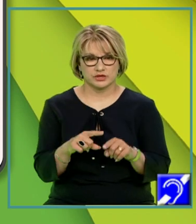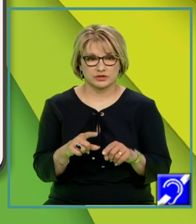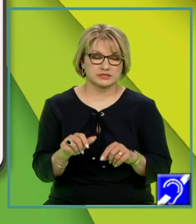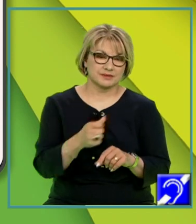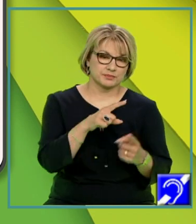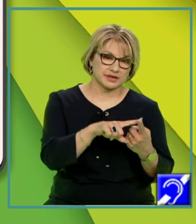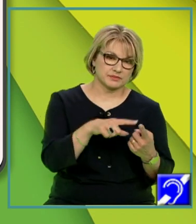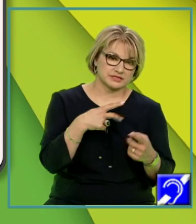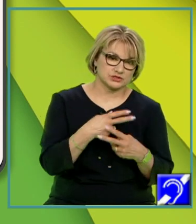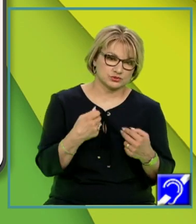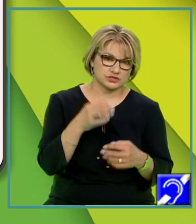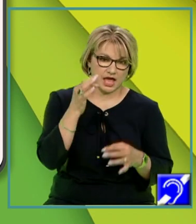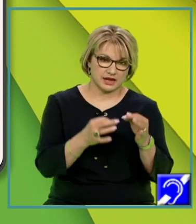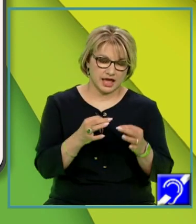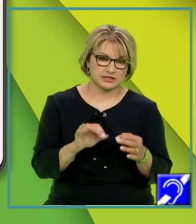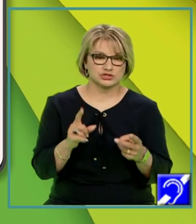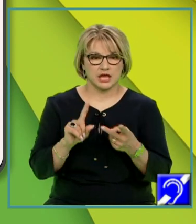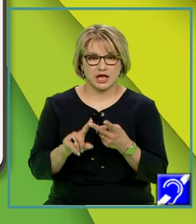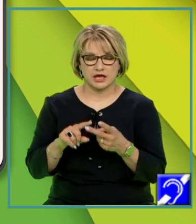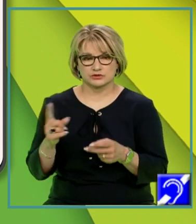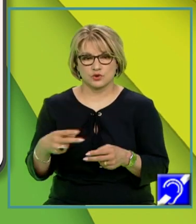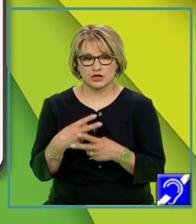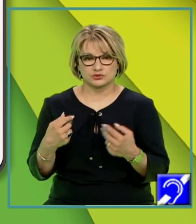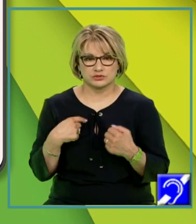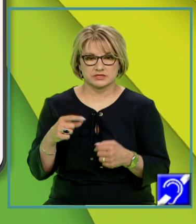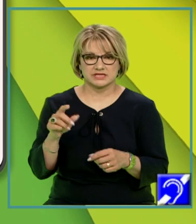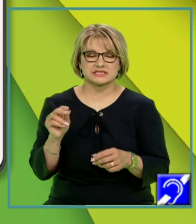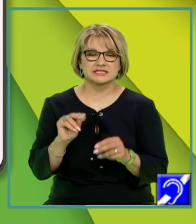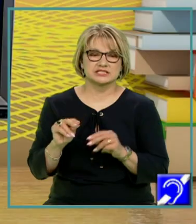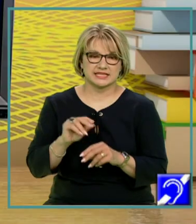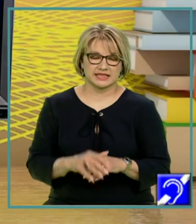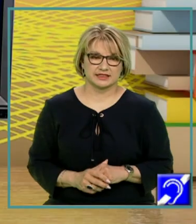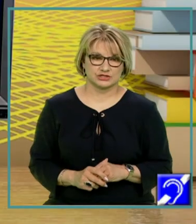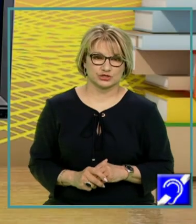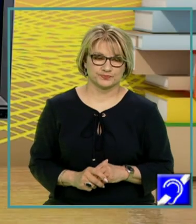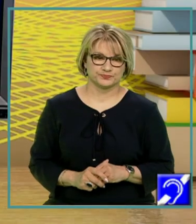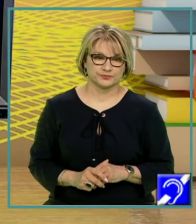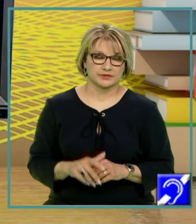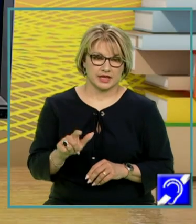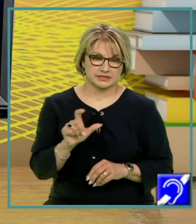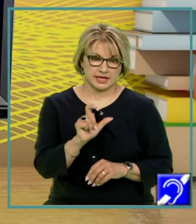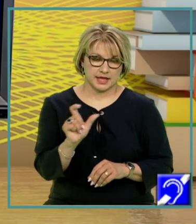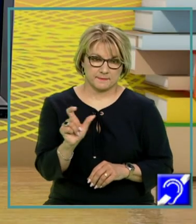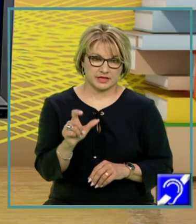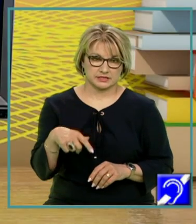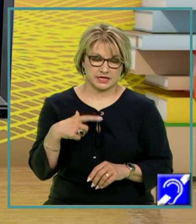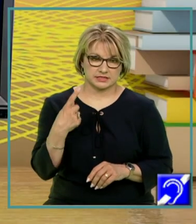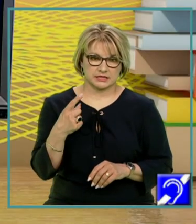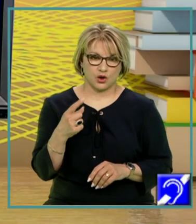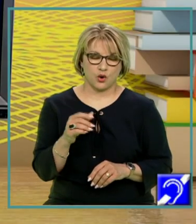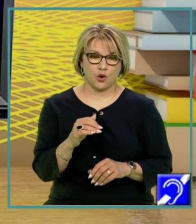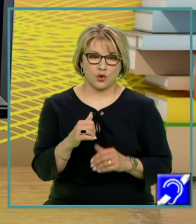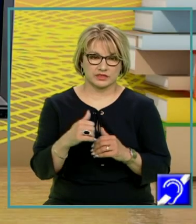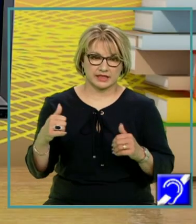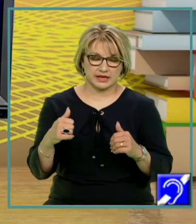vor putea fi numite judecăți analitice, iar celelalte judecăți sintetice. Avem în acest pasaj o primă delimitare